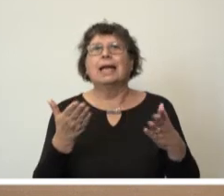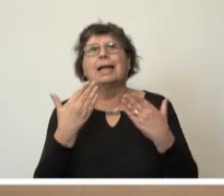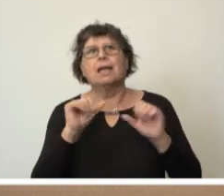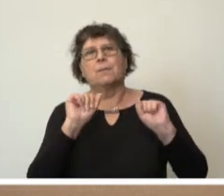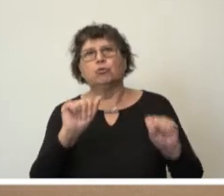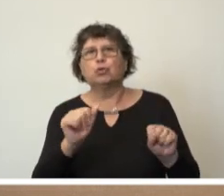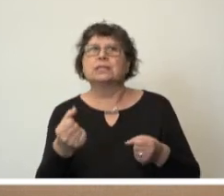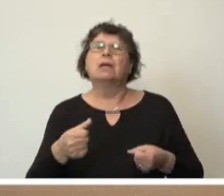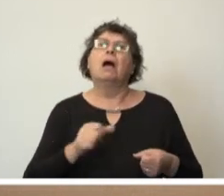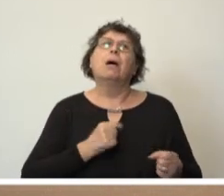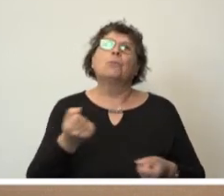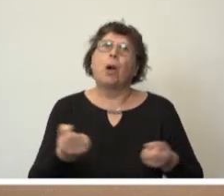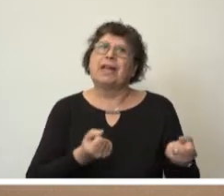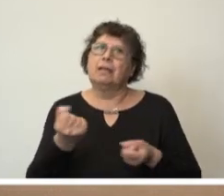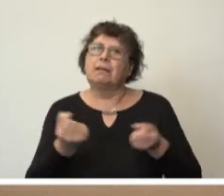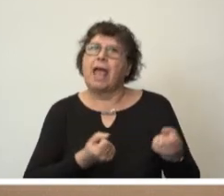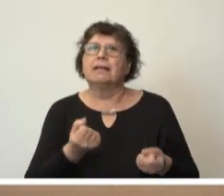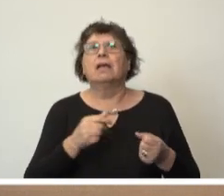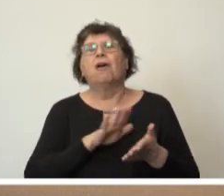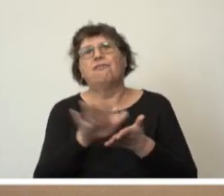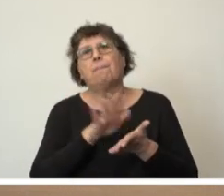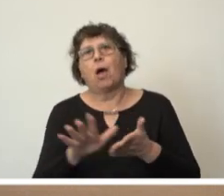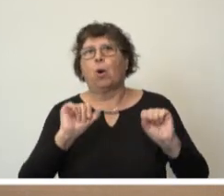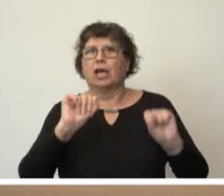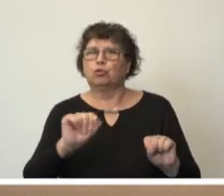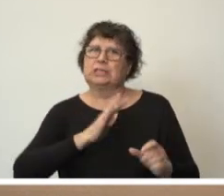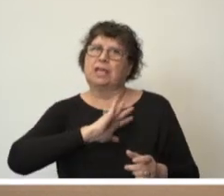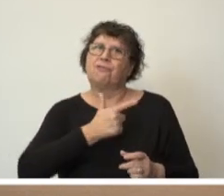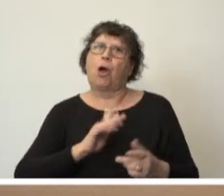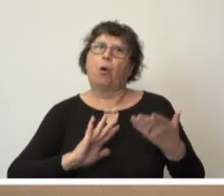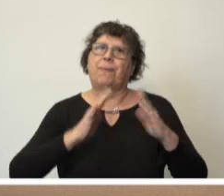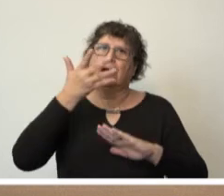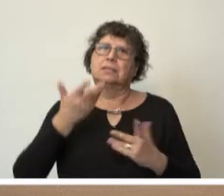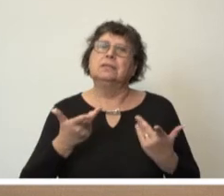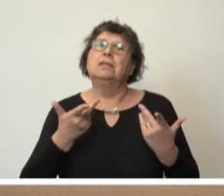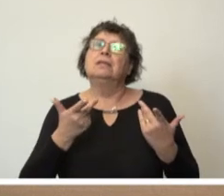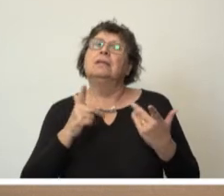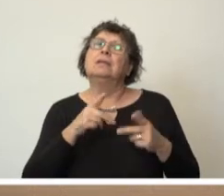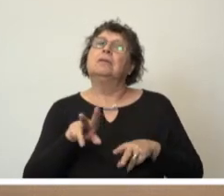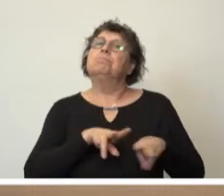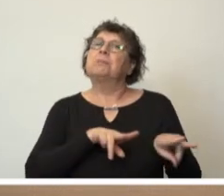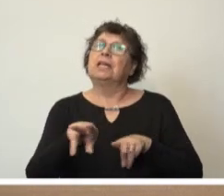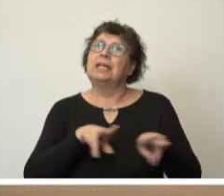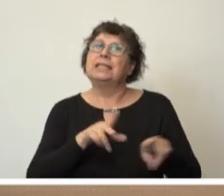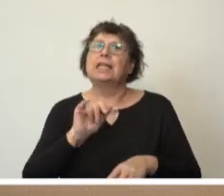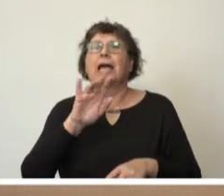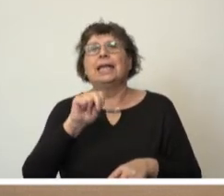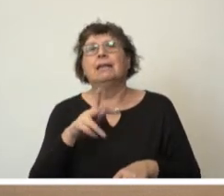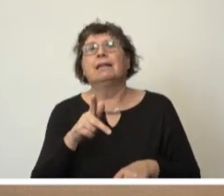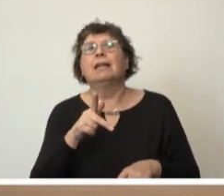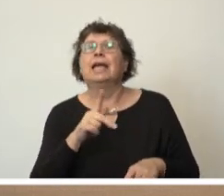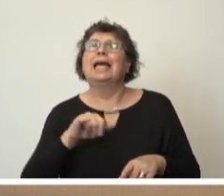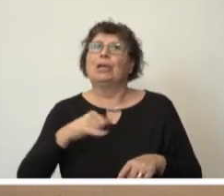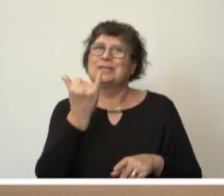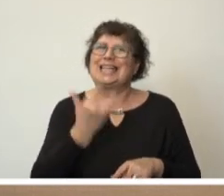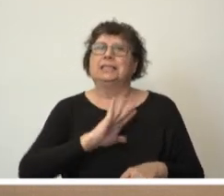Mobilität, Agrar- und Verbraucherschutz, Frau Petra Berg, Ministerin der Justiz, Frau Petra Berg. Vielen